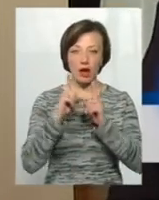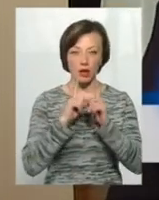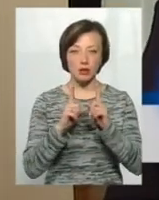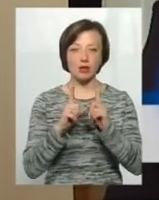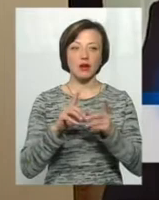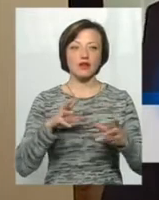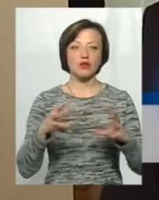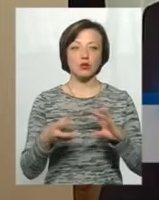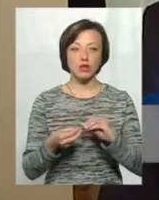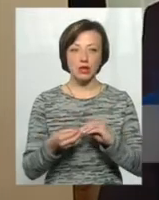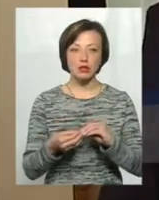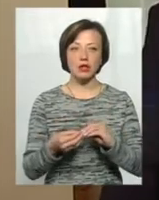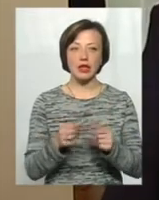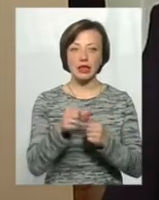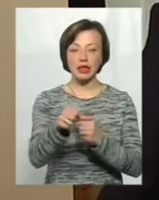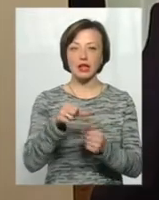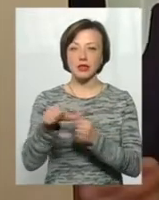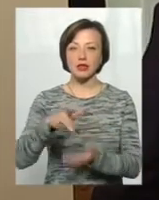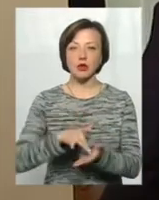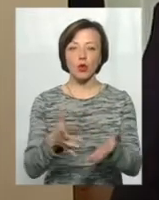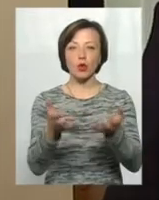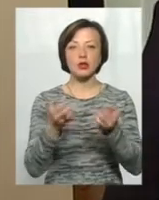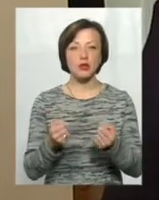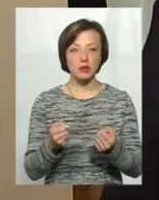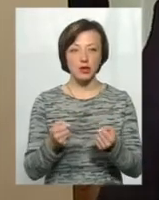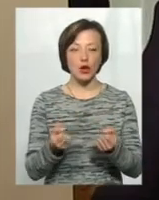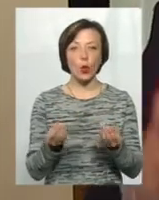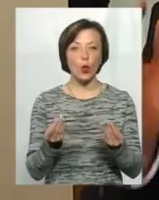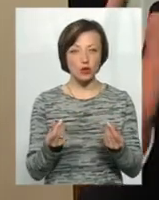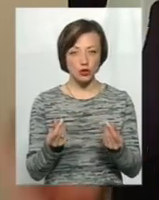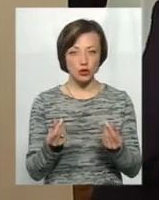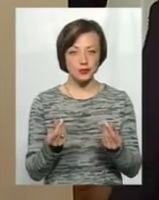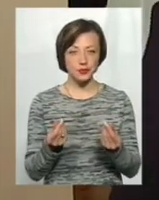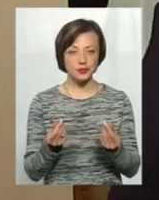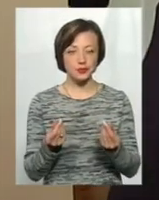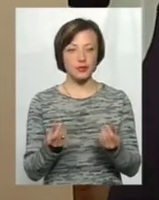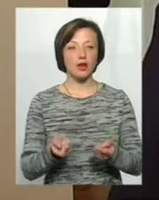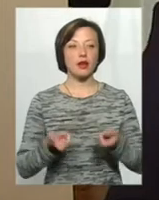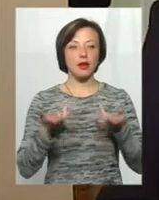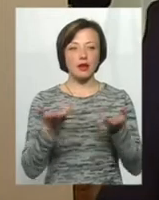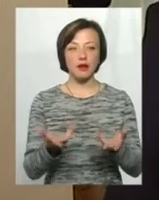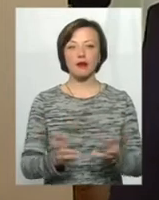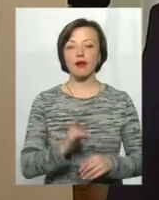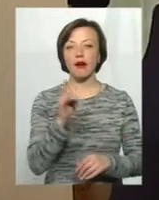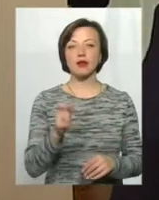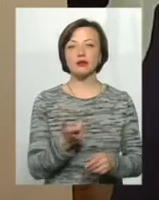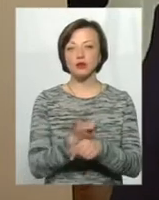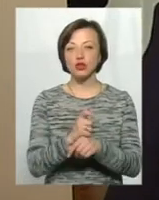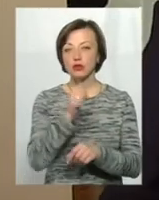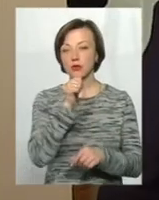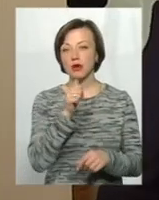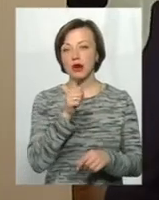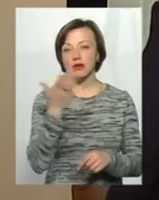в результаті децентралізації отримали коштів в кілька разів більше, ніж це було кілька років назад.